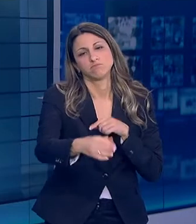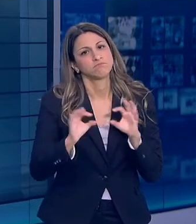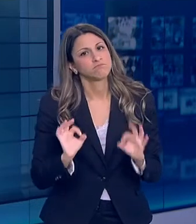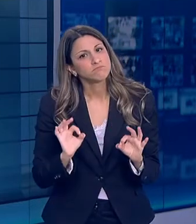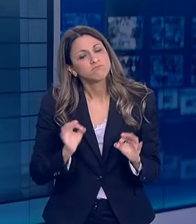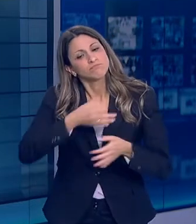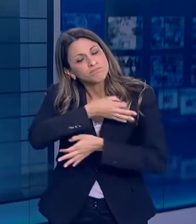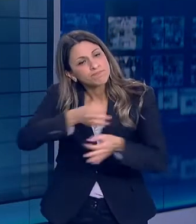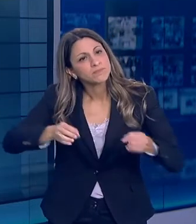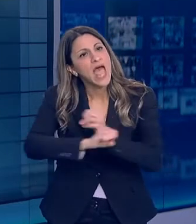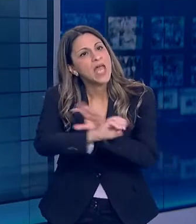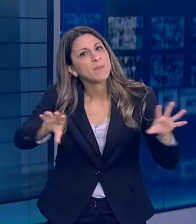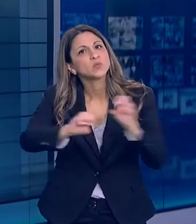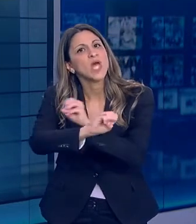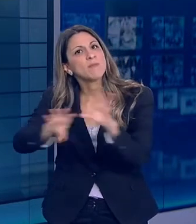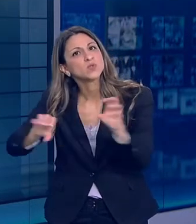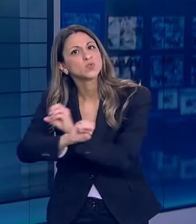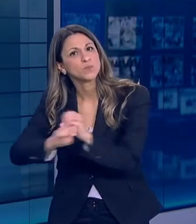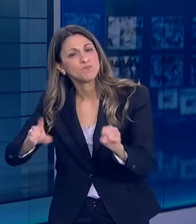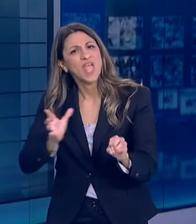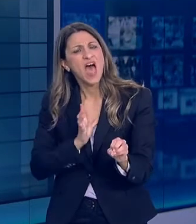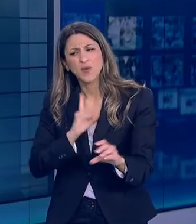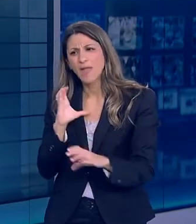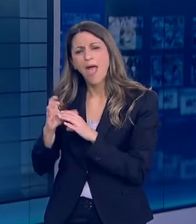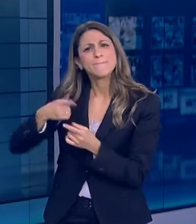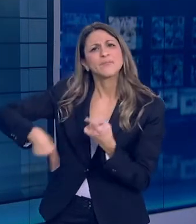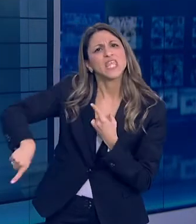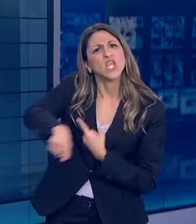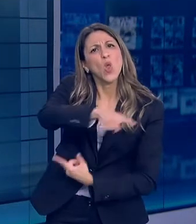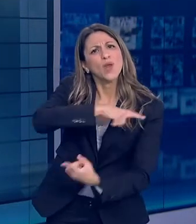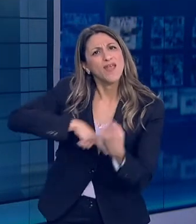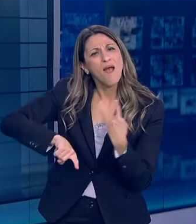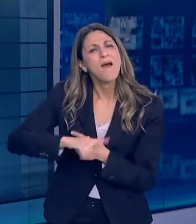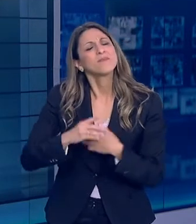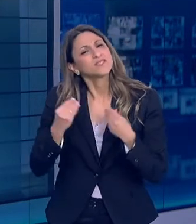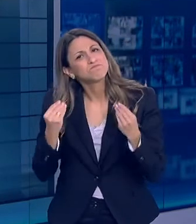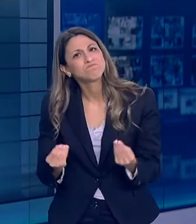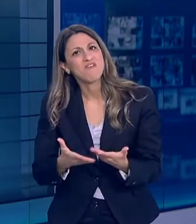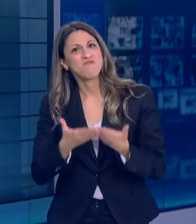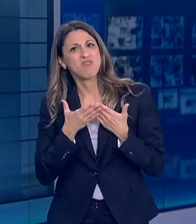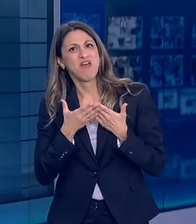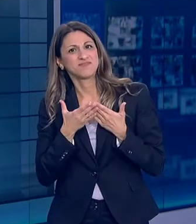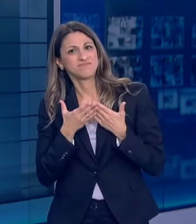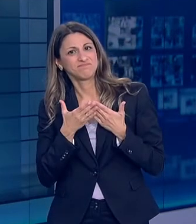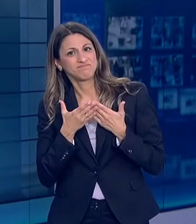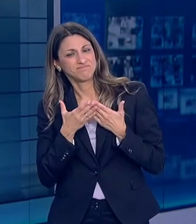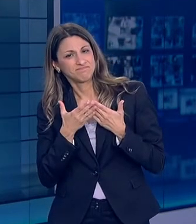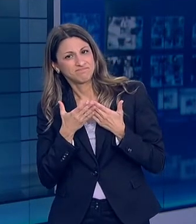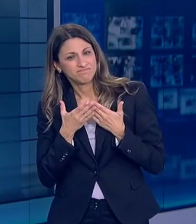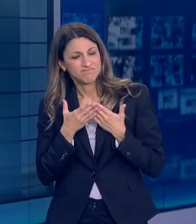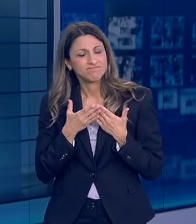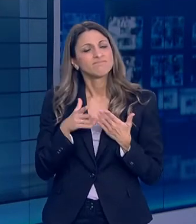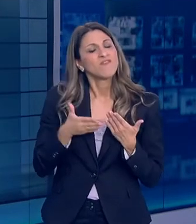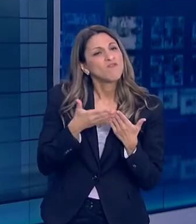με φυσικό τρόπο Η επικοινωνία μεταξύ των ανθρώπων είναι πνευματικό εφόδιο και μια παρηγοριά στο μυστικό πόλεμο με το